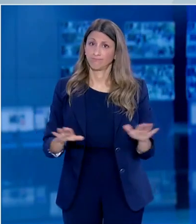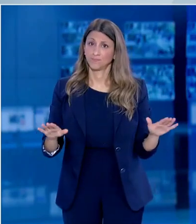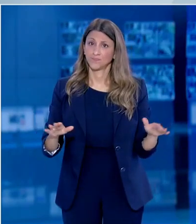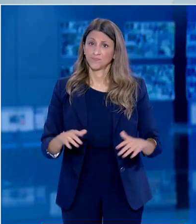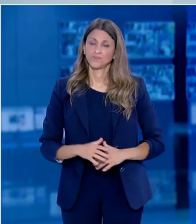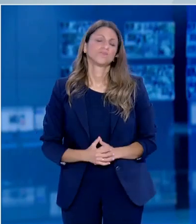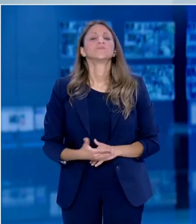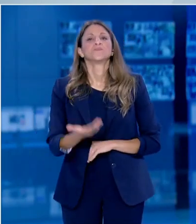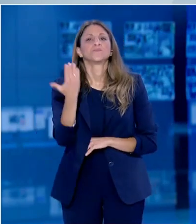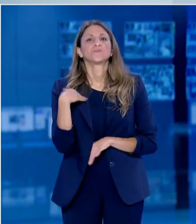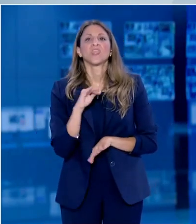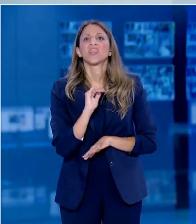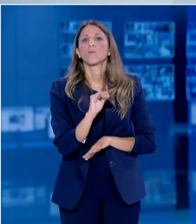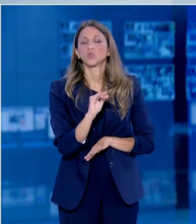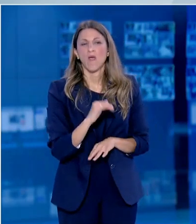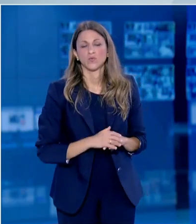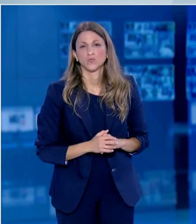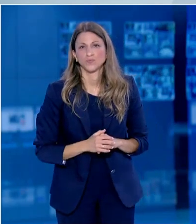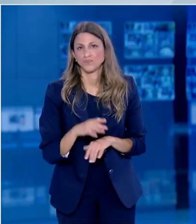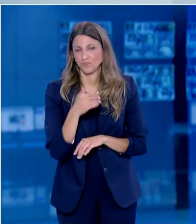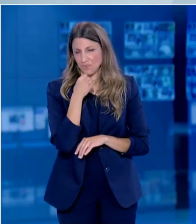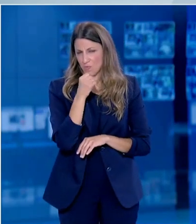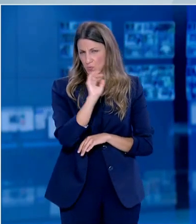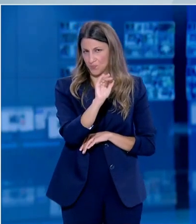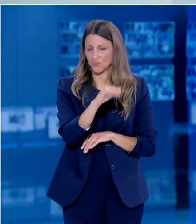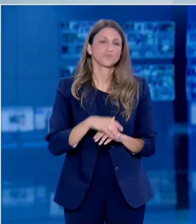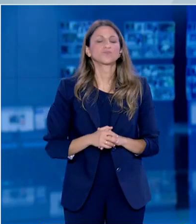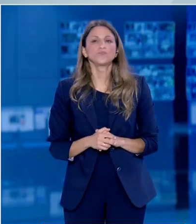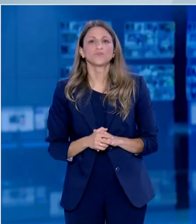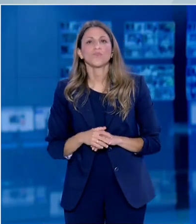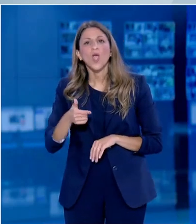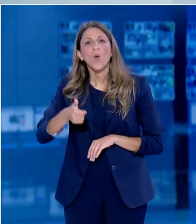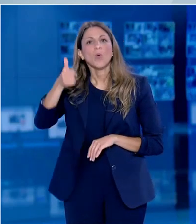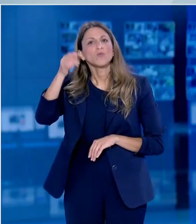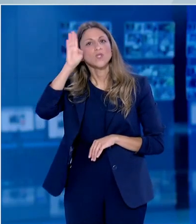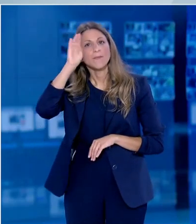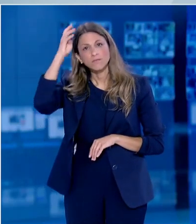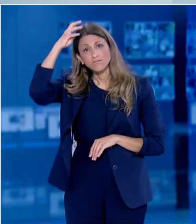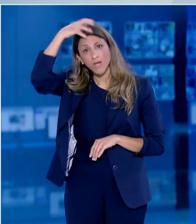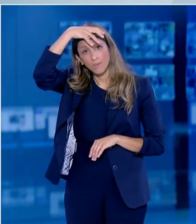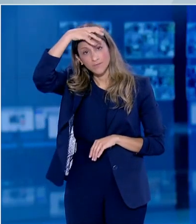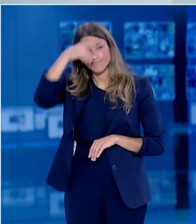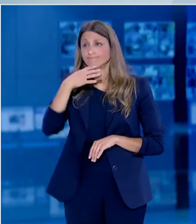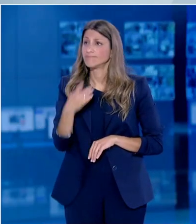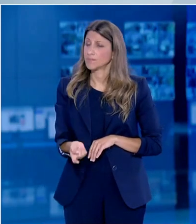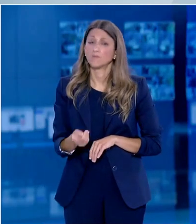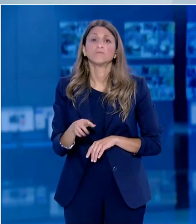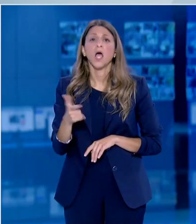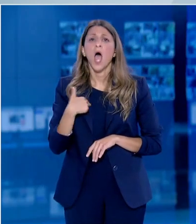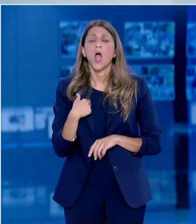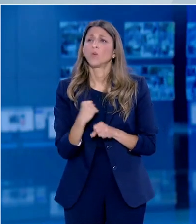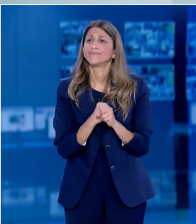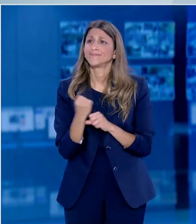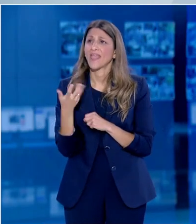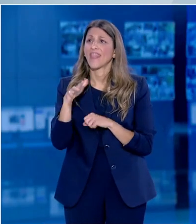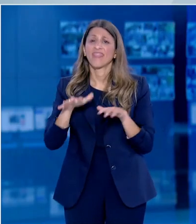Η κυρία Σβόλου από τη Λάιφο και την ΠΑΜ. Μετά τη δήλωση του Προέδρου των Ηνωμένων Πολιτών της Αμερικής, Ντόναλτ Τραμπ, πως παίρνει προληπτικά εδώ και